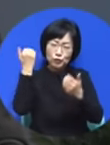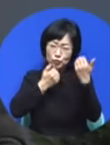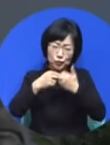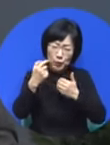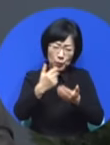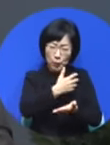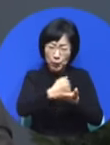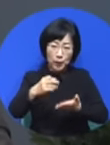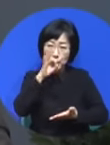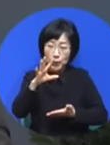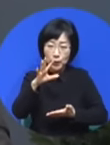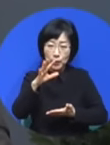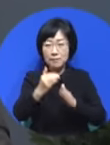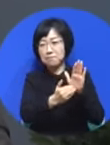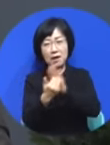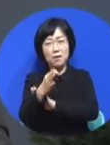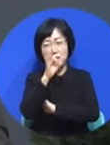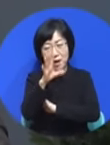그걸 잡은 겁니다.